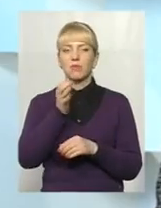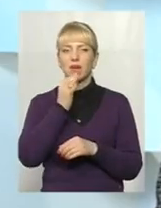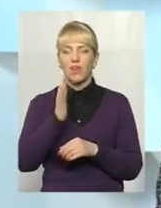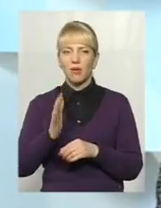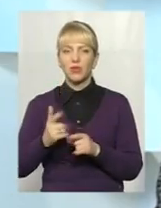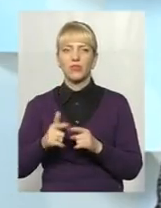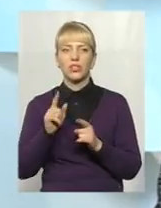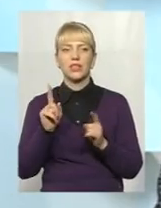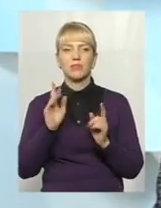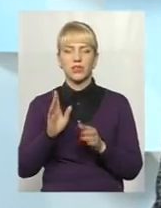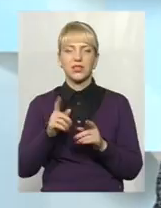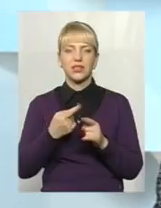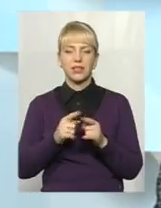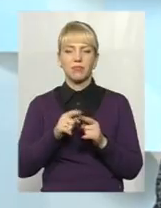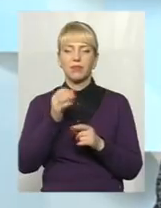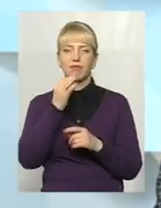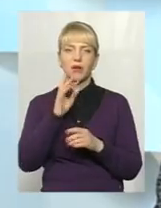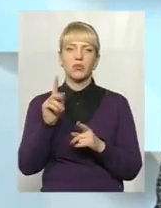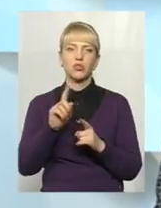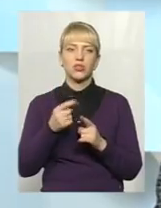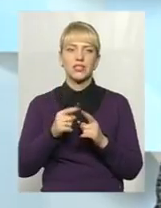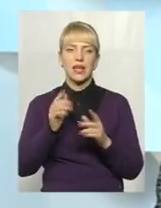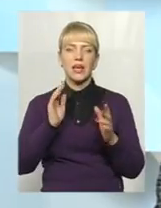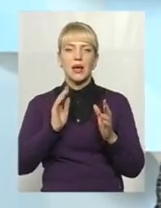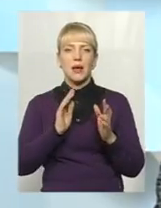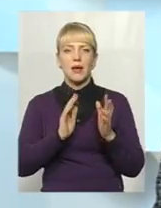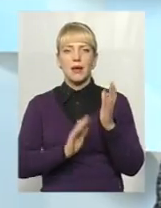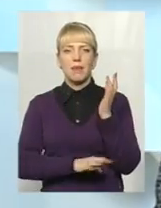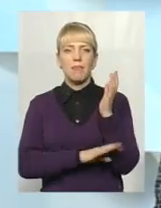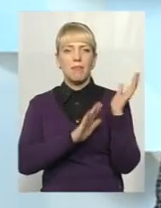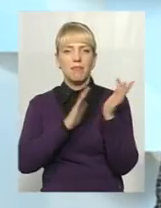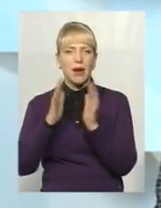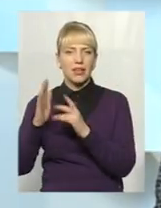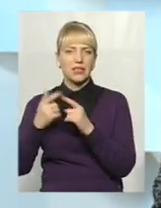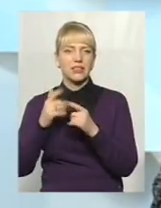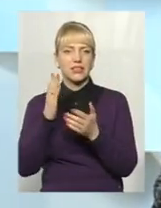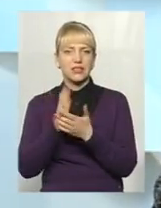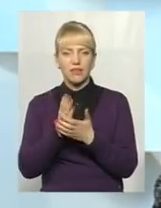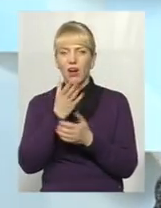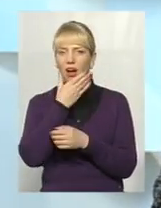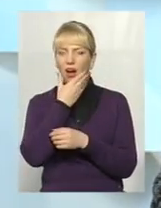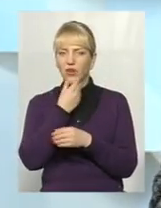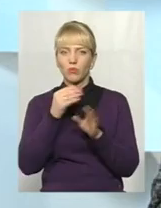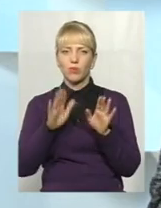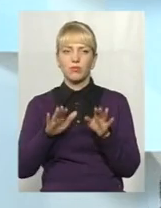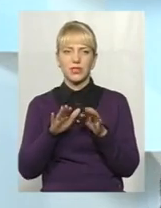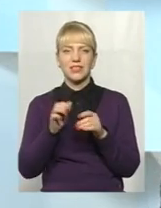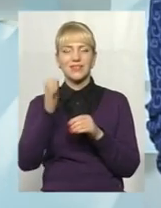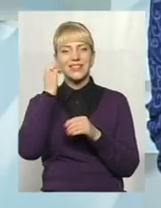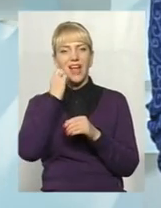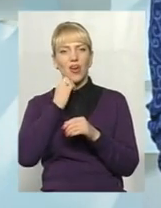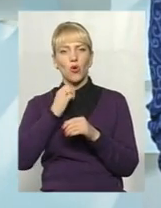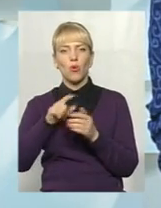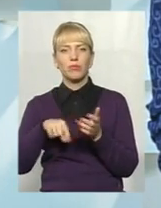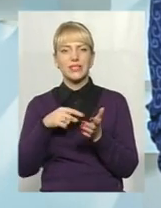привабливо ще й тим, що цей парк мініатюр знаходиться дуже в гарному мальовничому місті, старого міста,